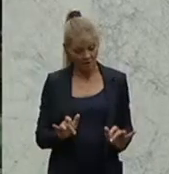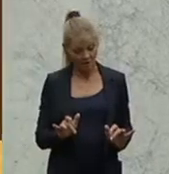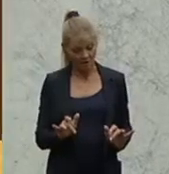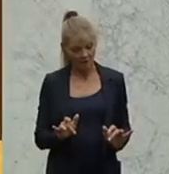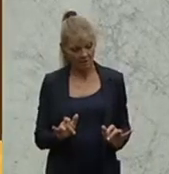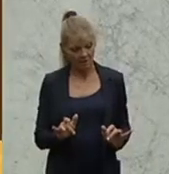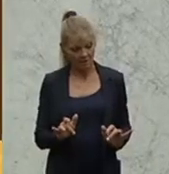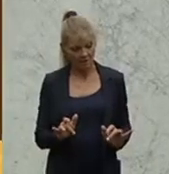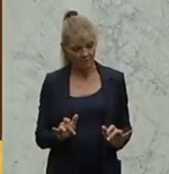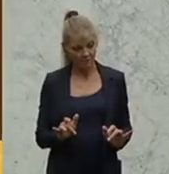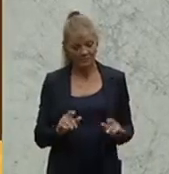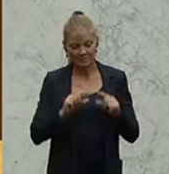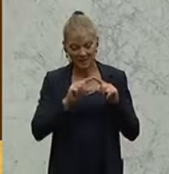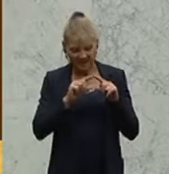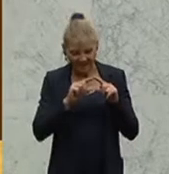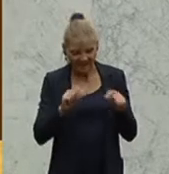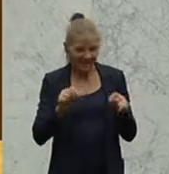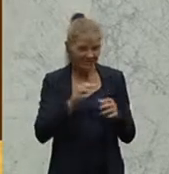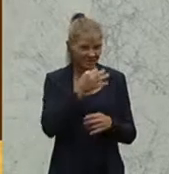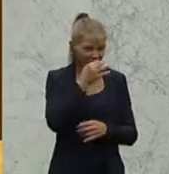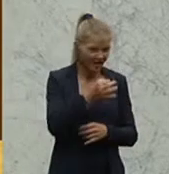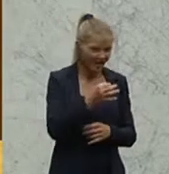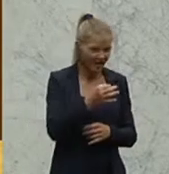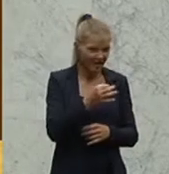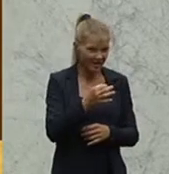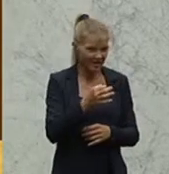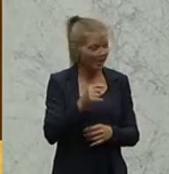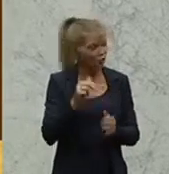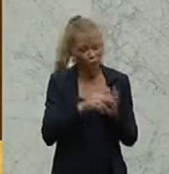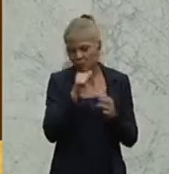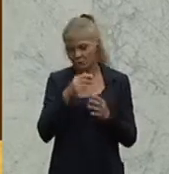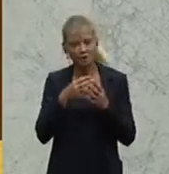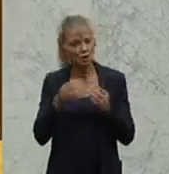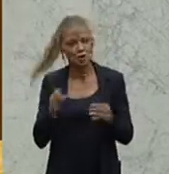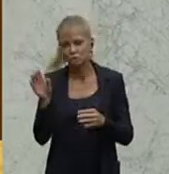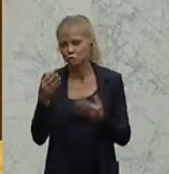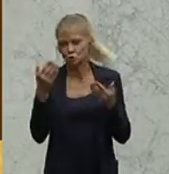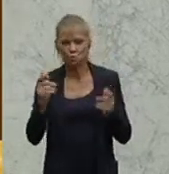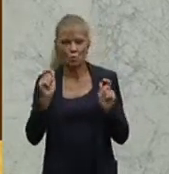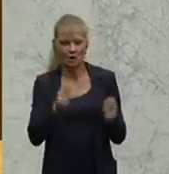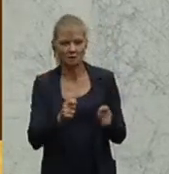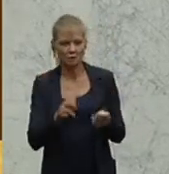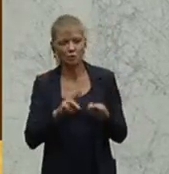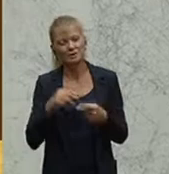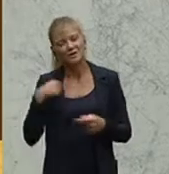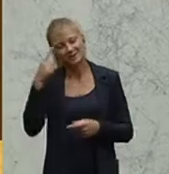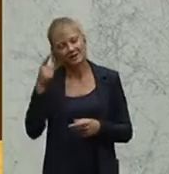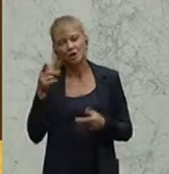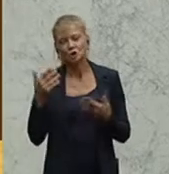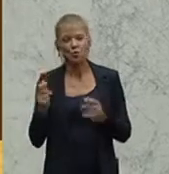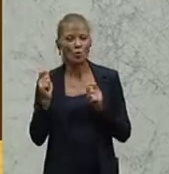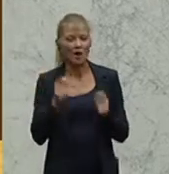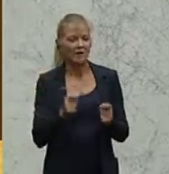Antrag, der hier eingebracht wurde, für nicht gelöst. Und ich halte sogar diesen Antrag für kontraproduktiv.